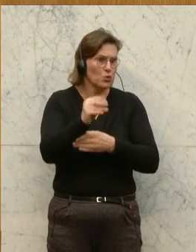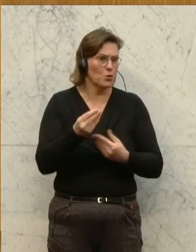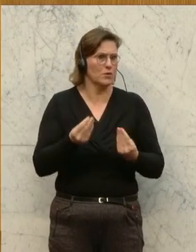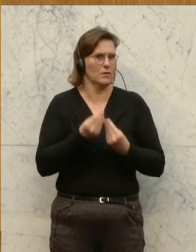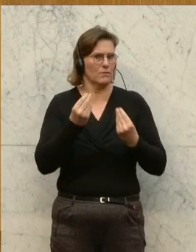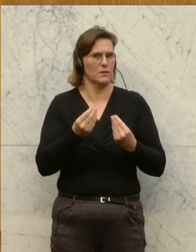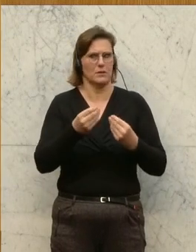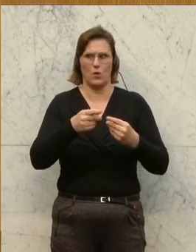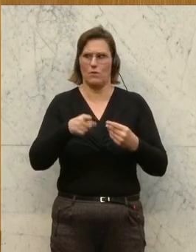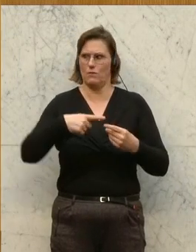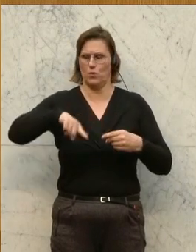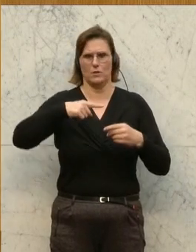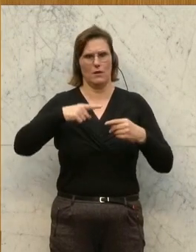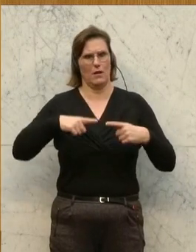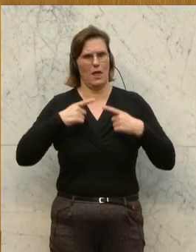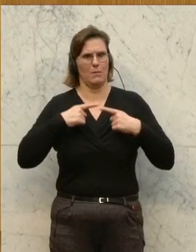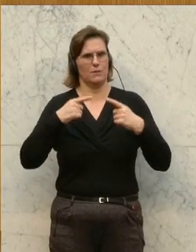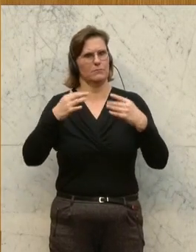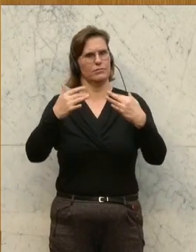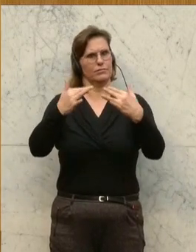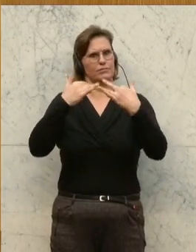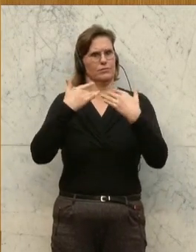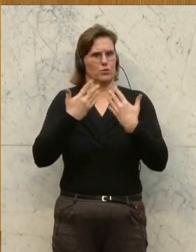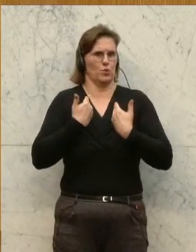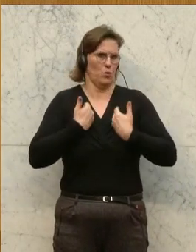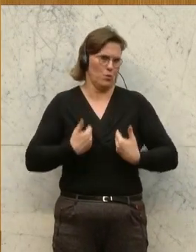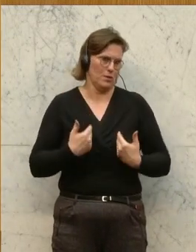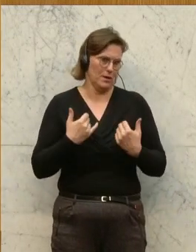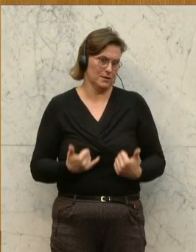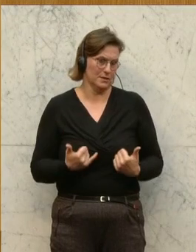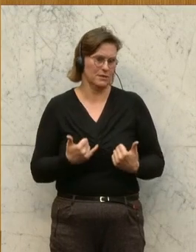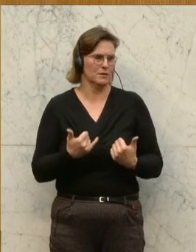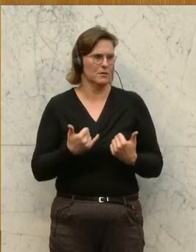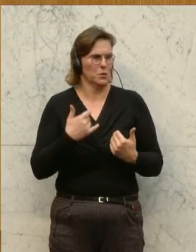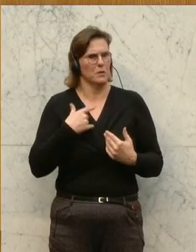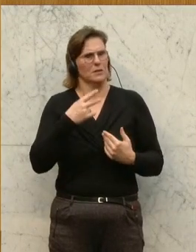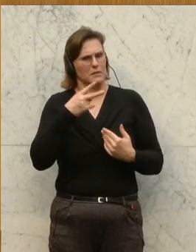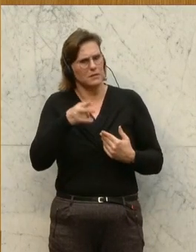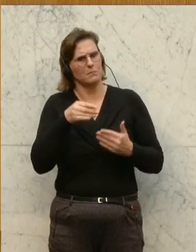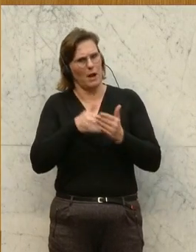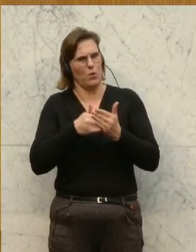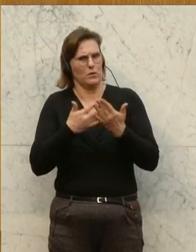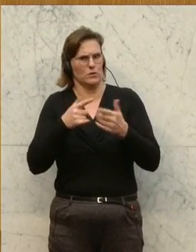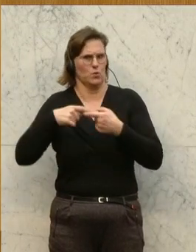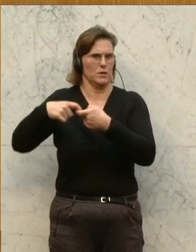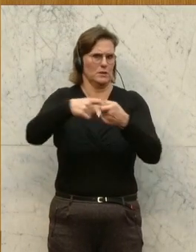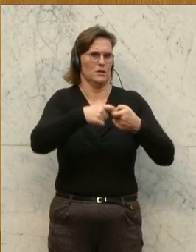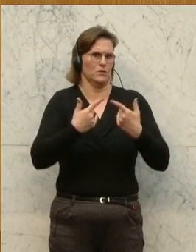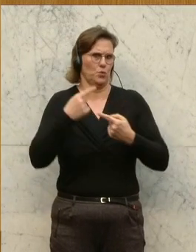unser Leben bereichert und weil es uns zu dem macht, was wir sind. Und ich glaube, diese Entwicklung, die brauchen wir in unserer Gesellschaft.